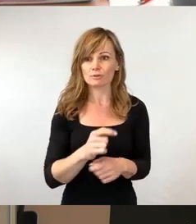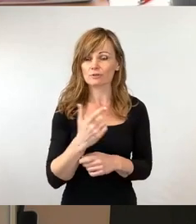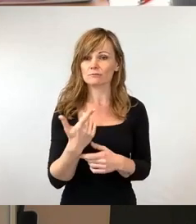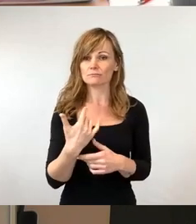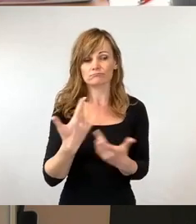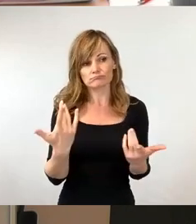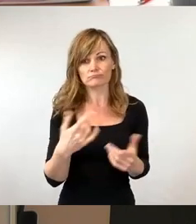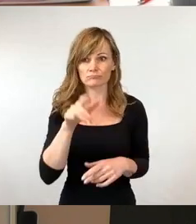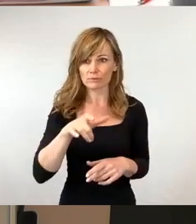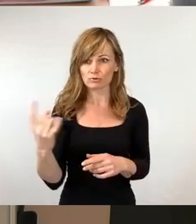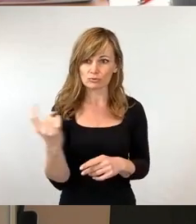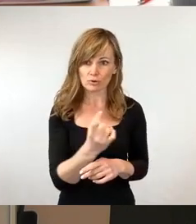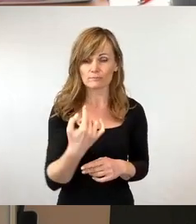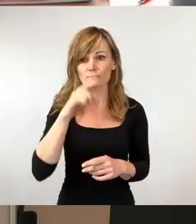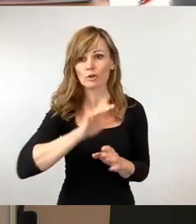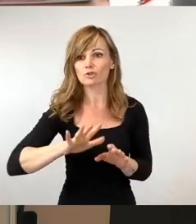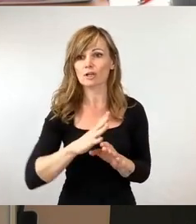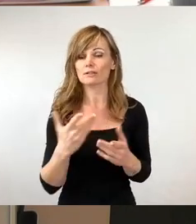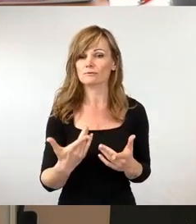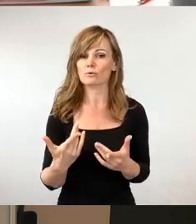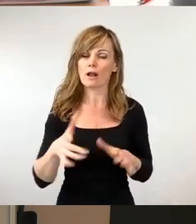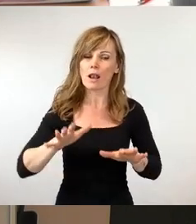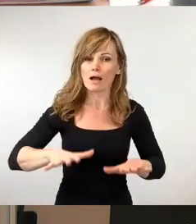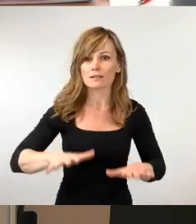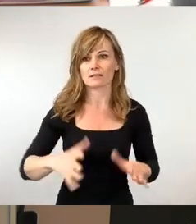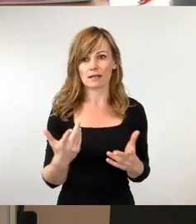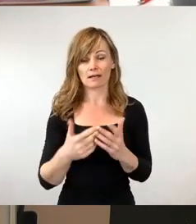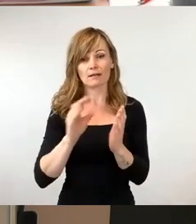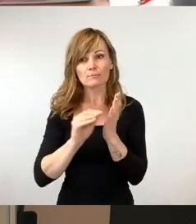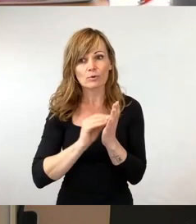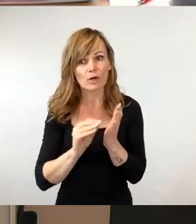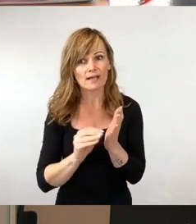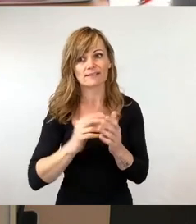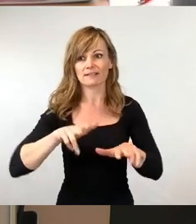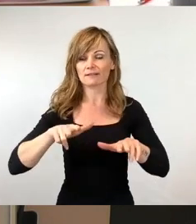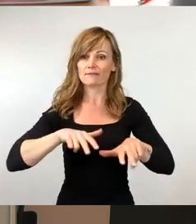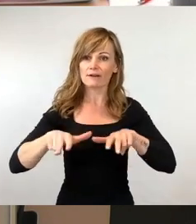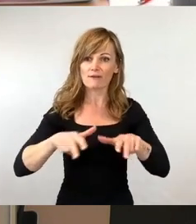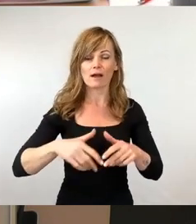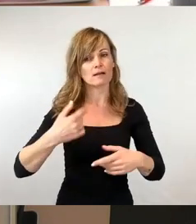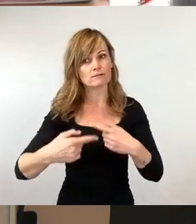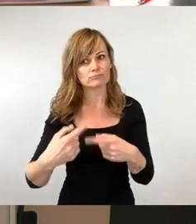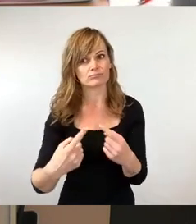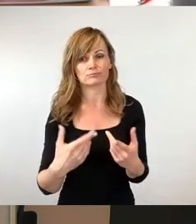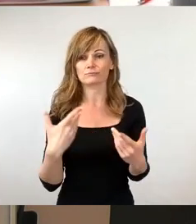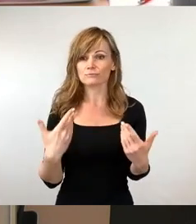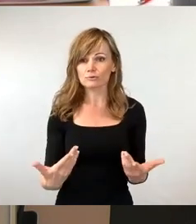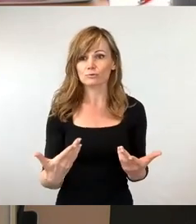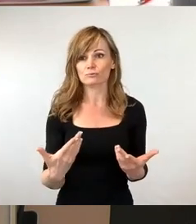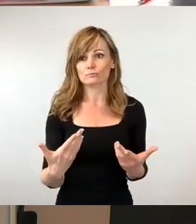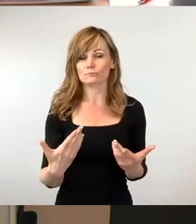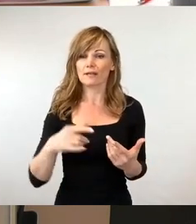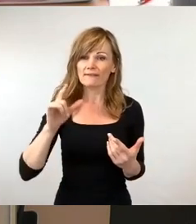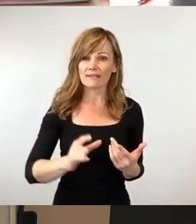schleppend und in sehr bürokratischen Verfahren anerkennen und es dementsprechend weniger Möglichkeiten für die